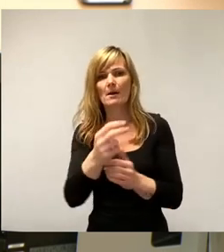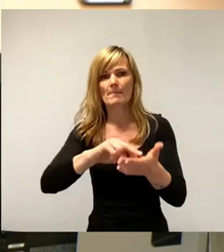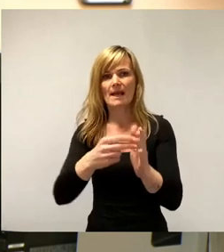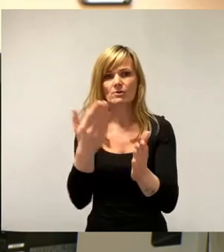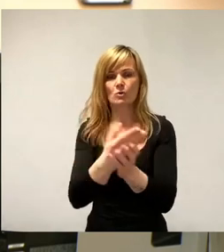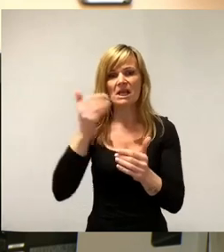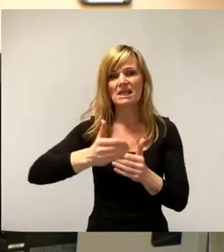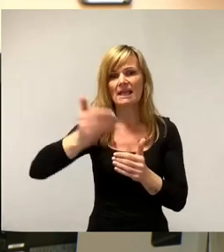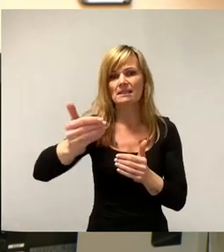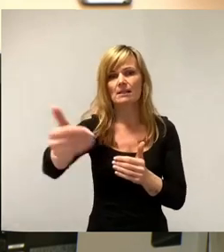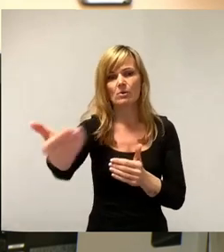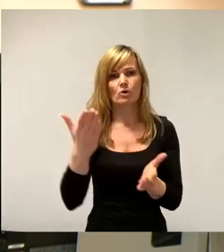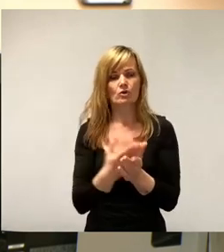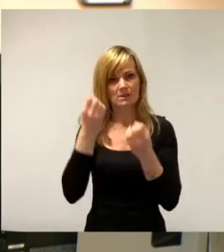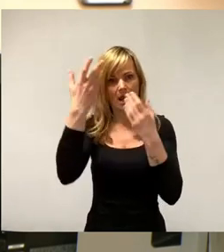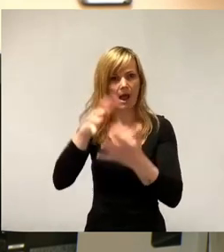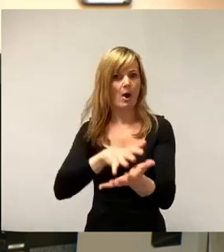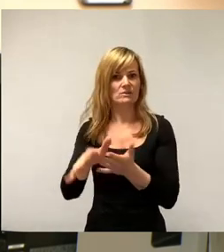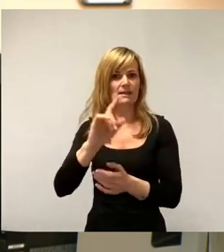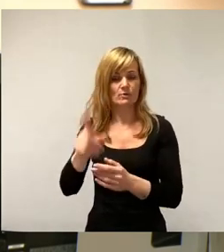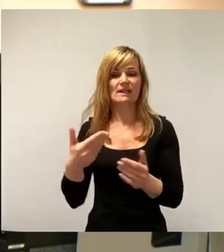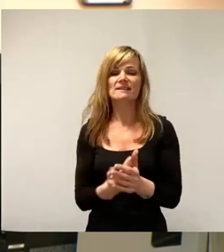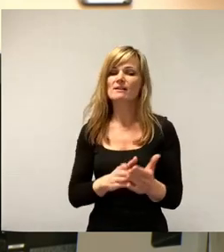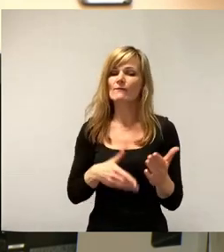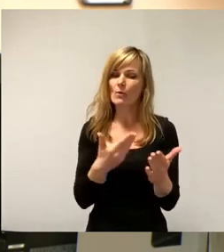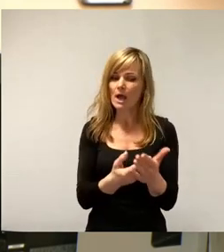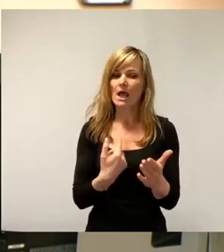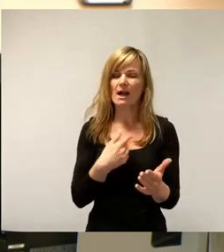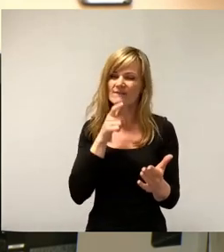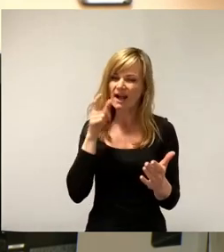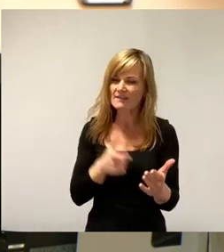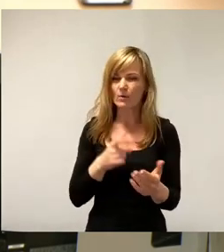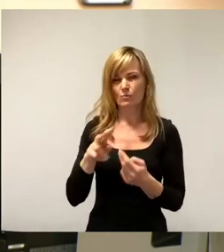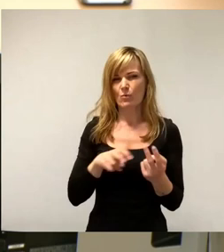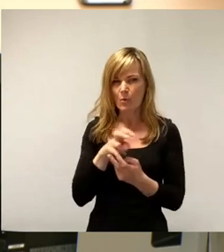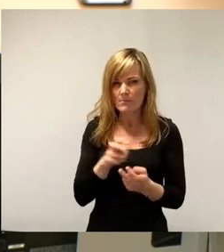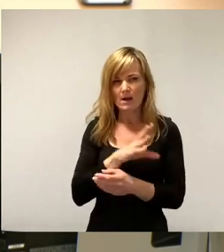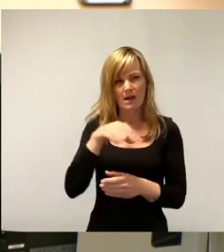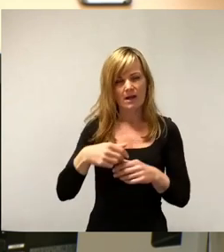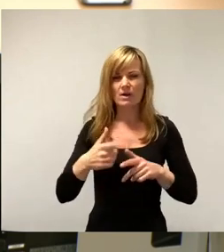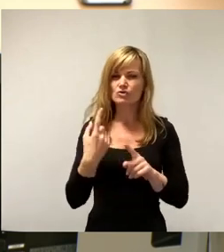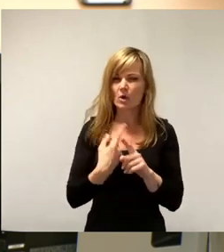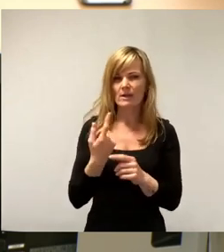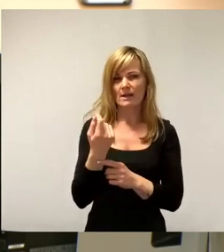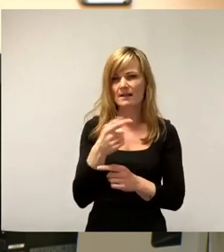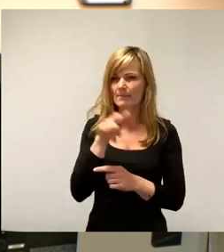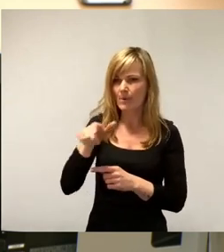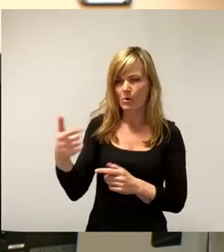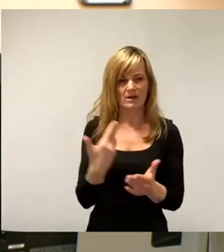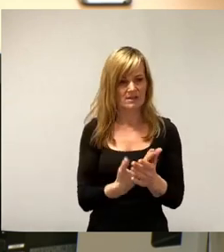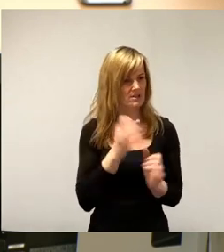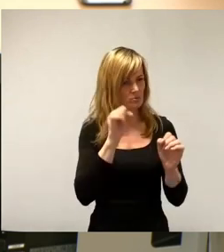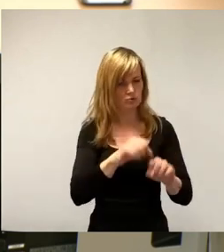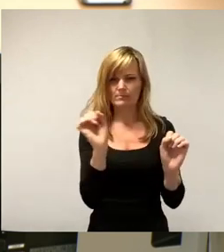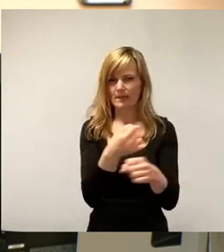fast sagen. Dieser Vorlage kann daher im Sinne verantwortungsvollen Umgangs mit Steuergeldern der Bürger nicht zugestimmt